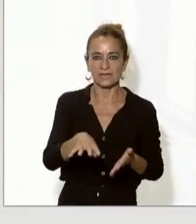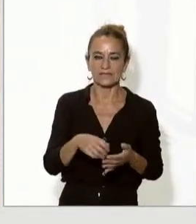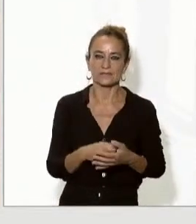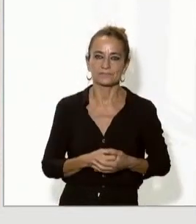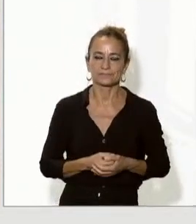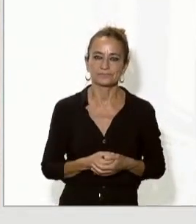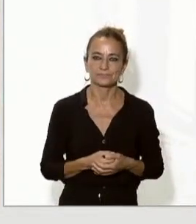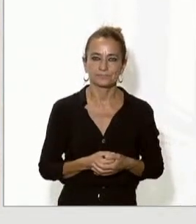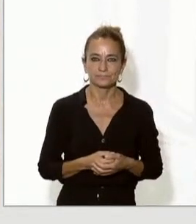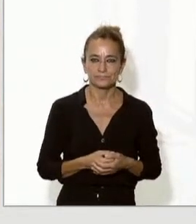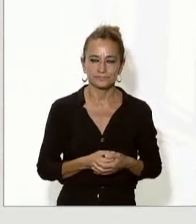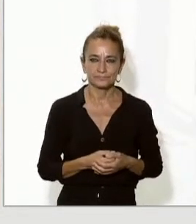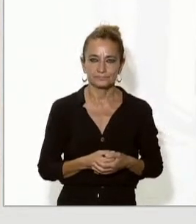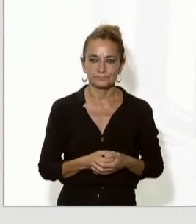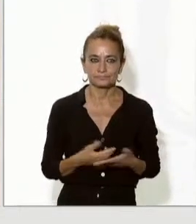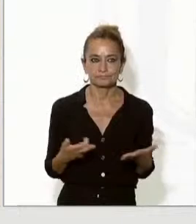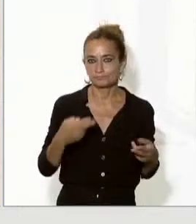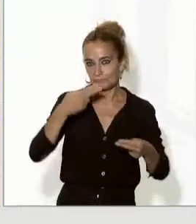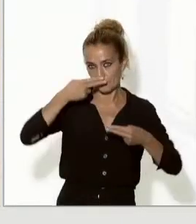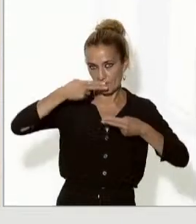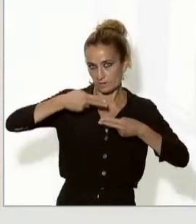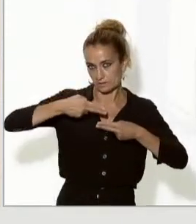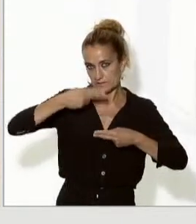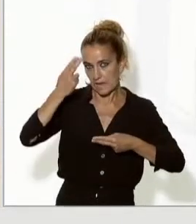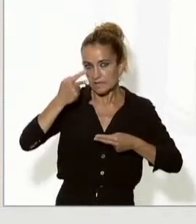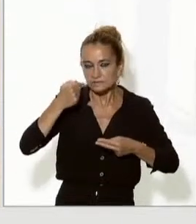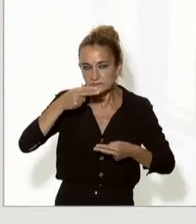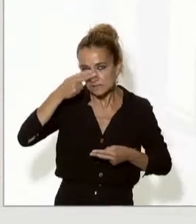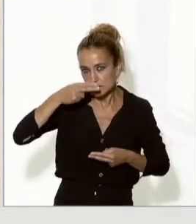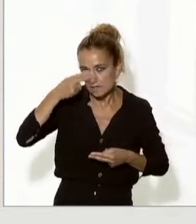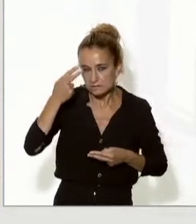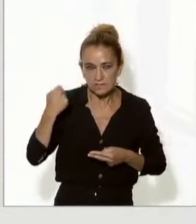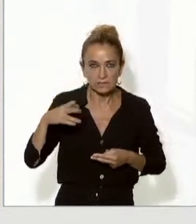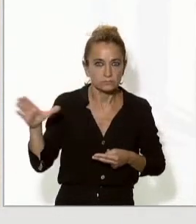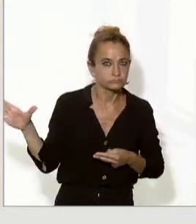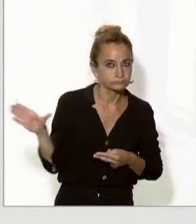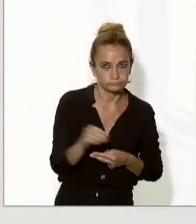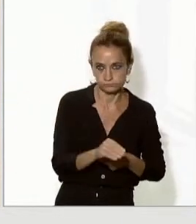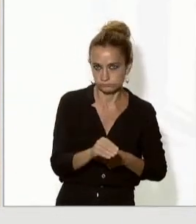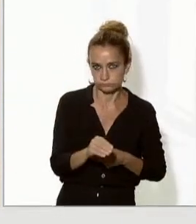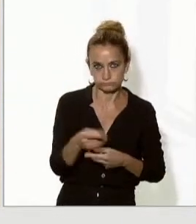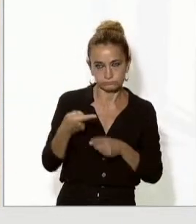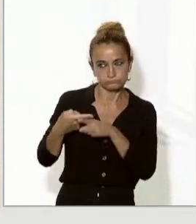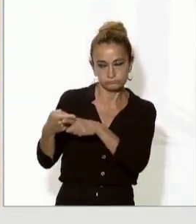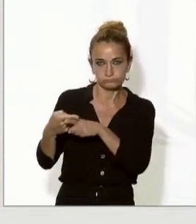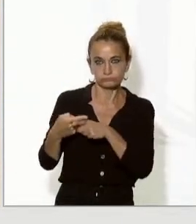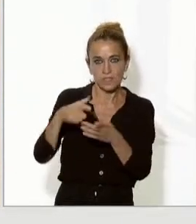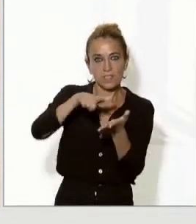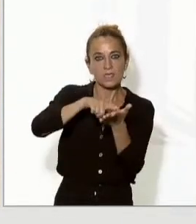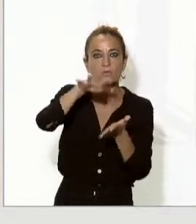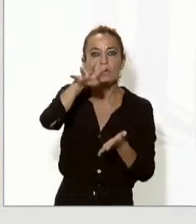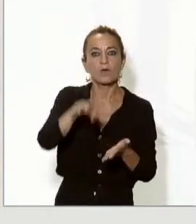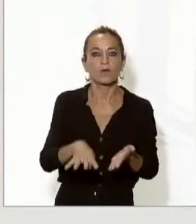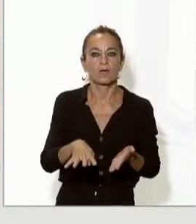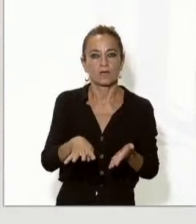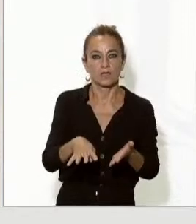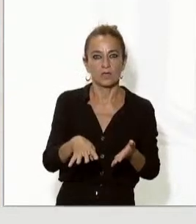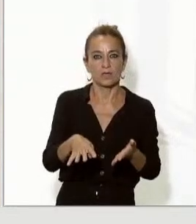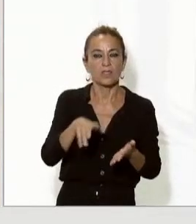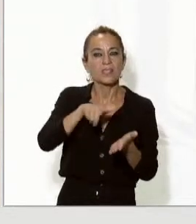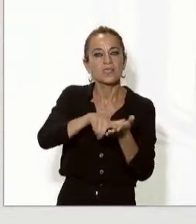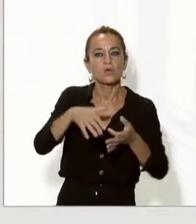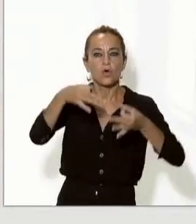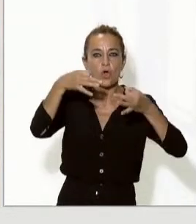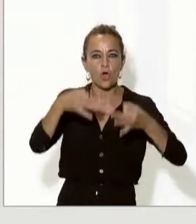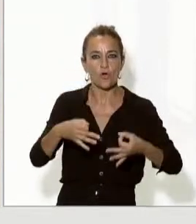doncs, és d'interès mutu. La llengua catalana és la llengua oficial del Principat d